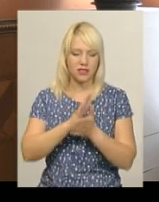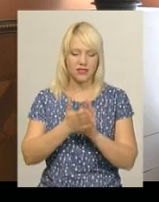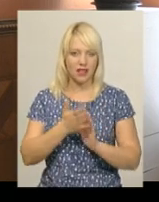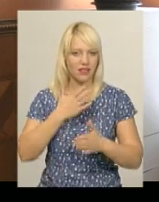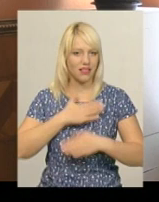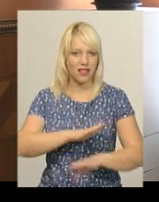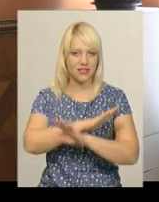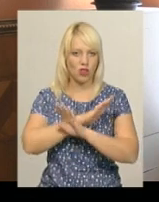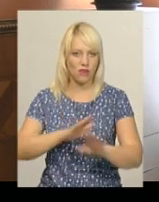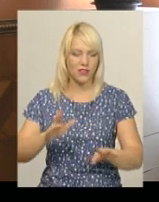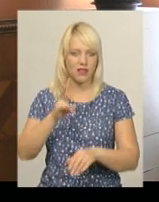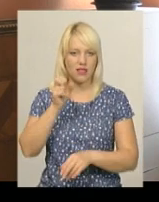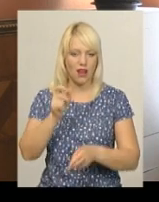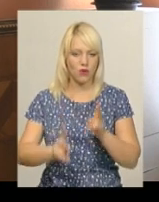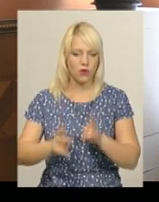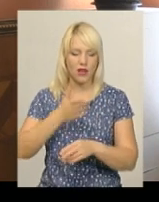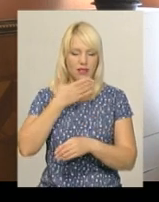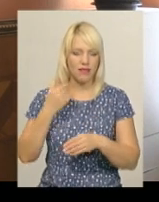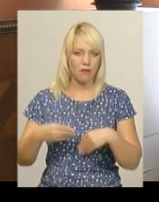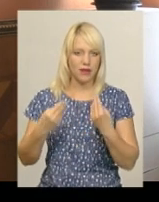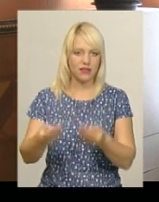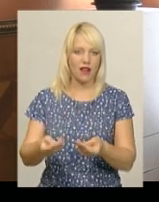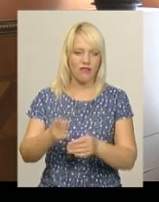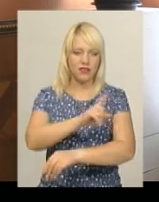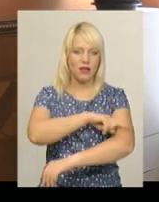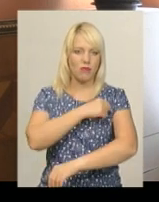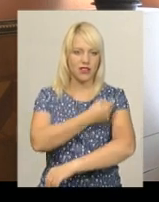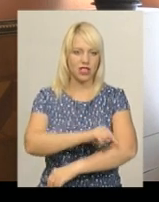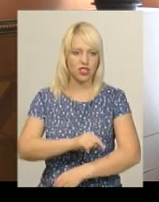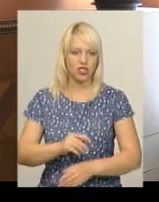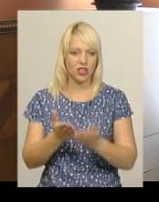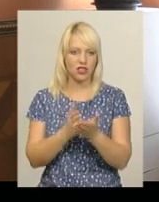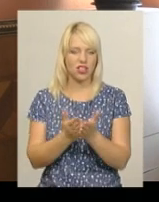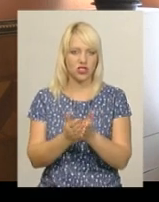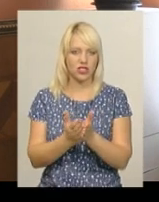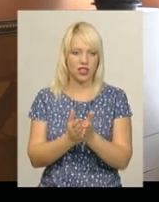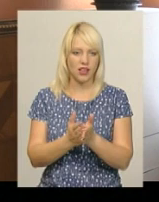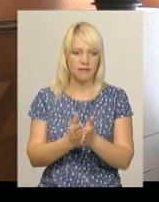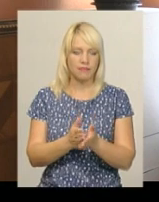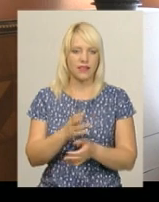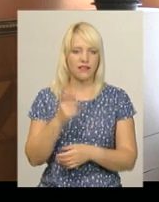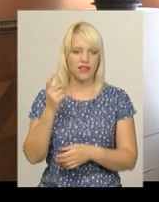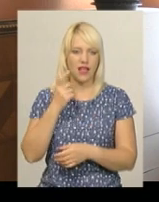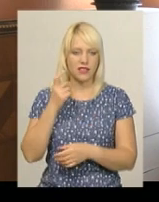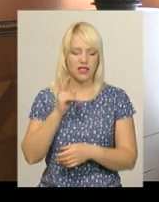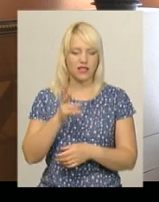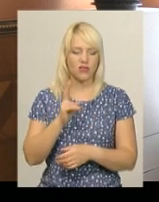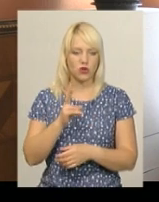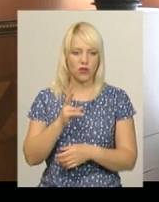на кухні. Не прид'явлені медичні книжки власника